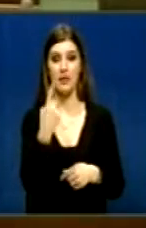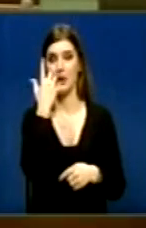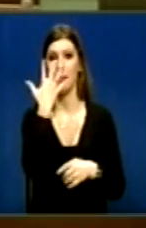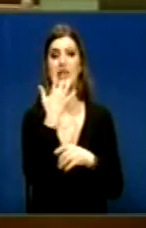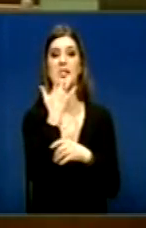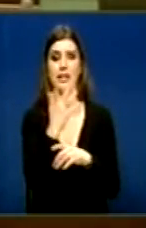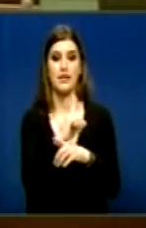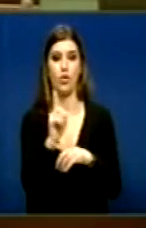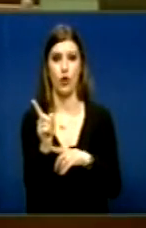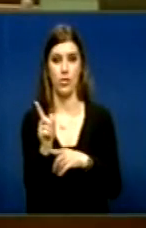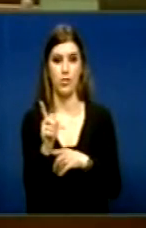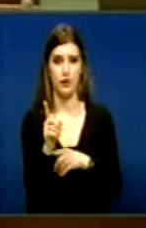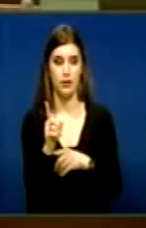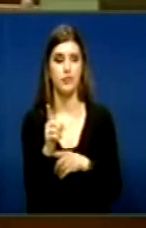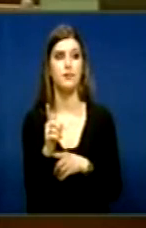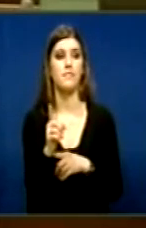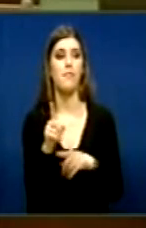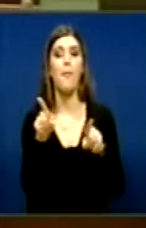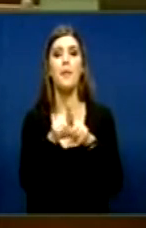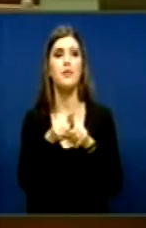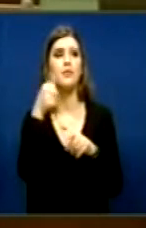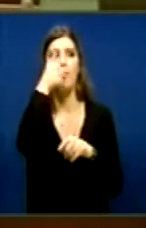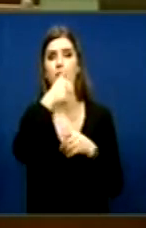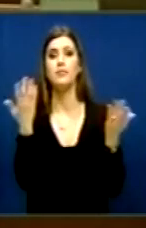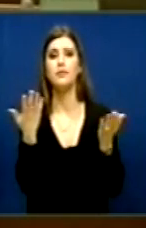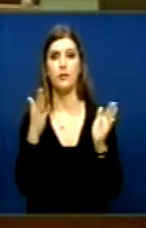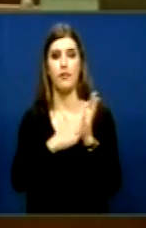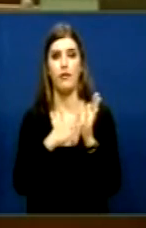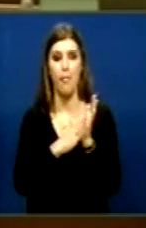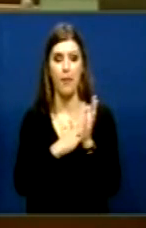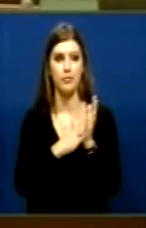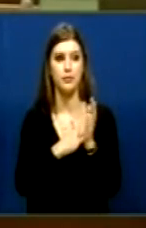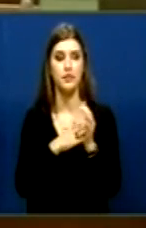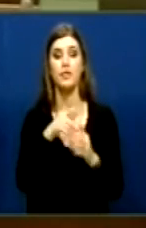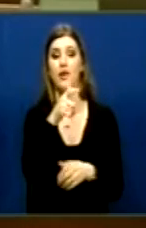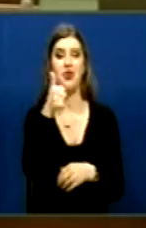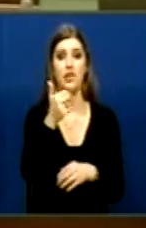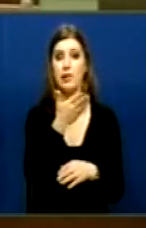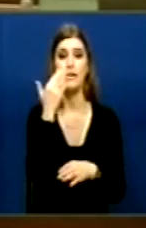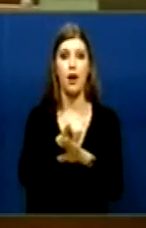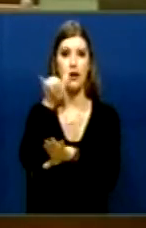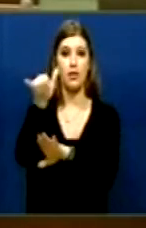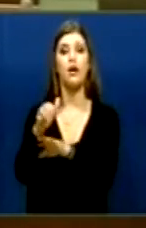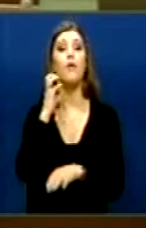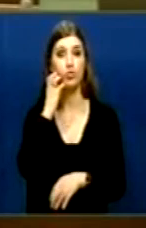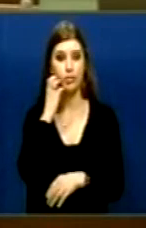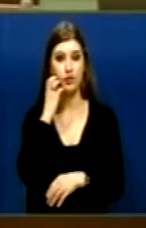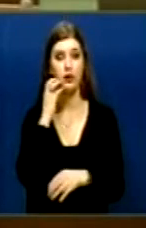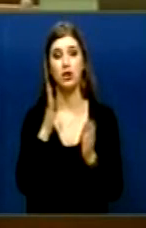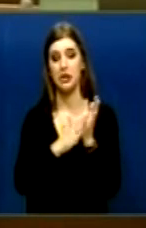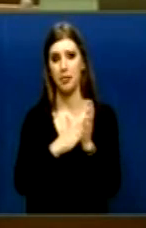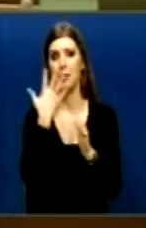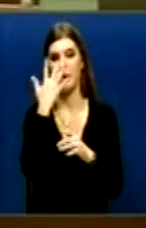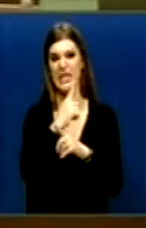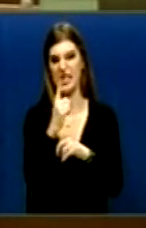kemi mundësi Dhe putet të ndëruar Se qatë ndëllët e pot më shkoj këre Pashim thashin në Bruxelles Në Në Gosjata Vetëm për 5 sekunda